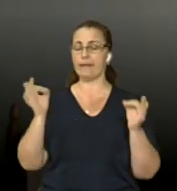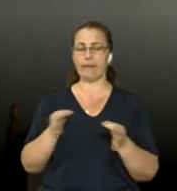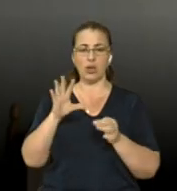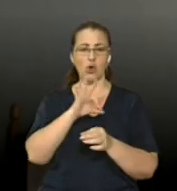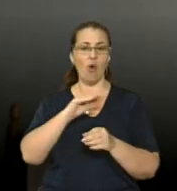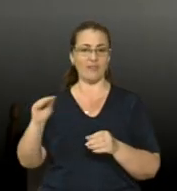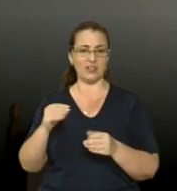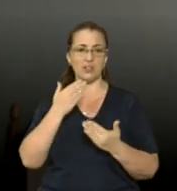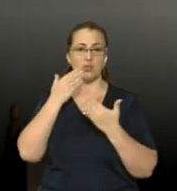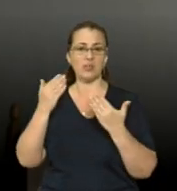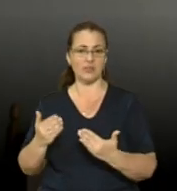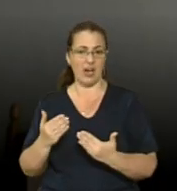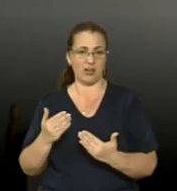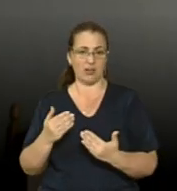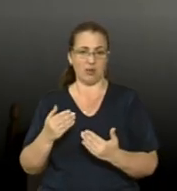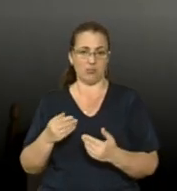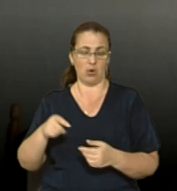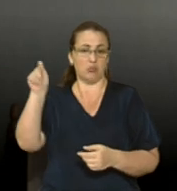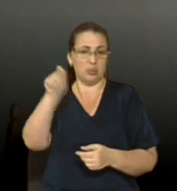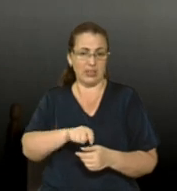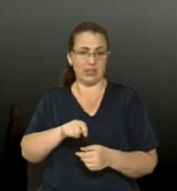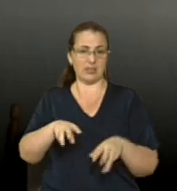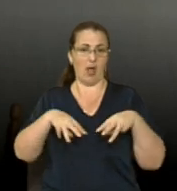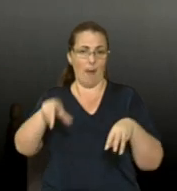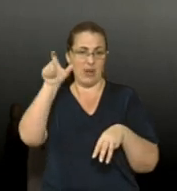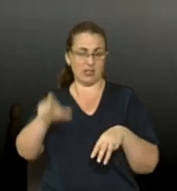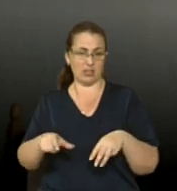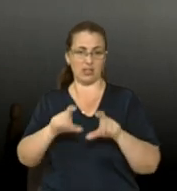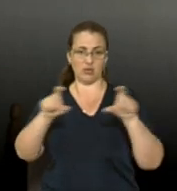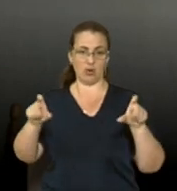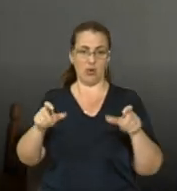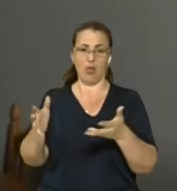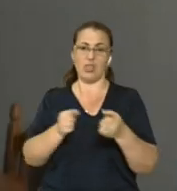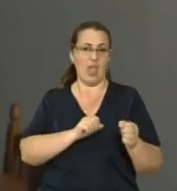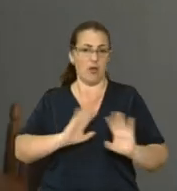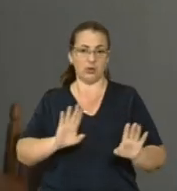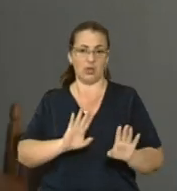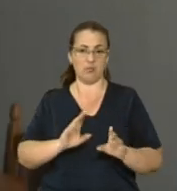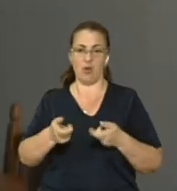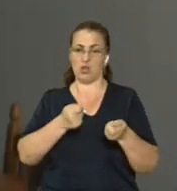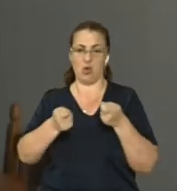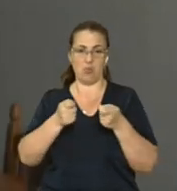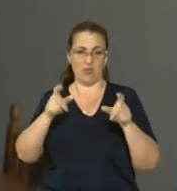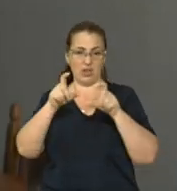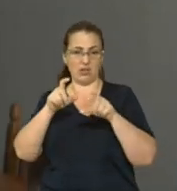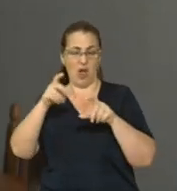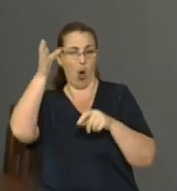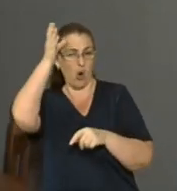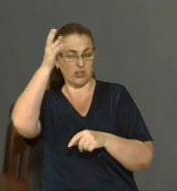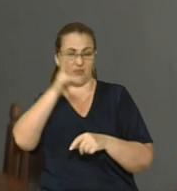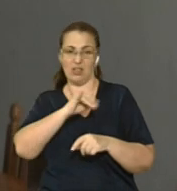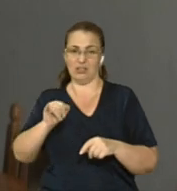візиту міністра до школи не отримав ані навчальний заклад, ані управління освіти і навіть міська рада.